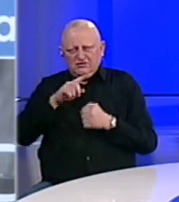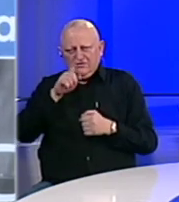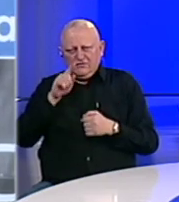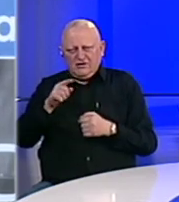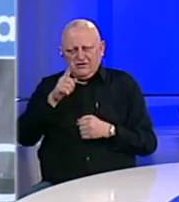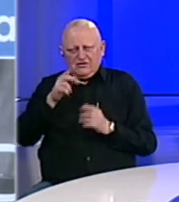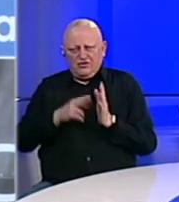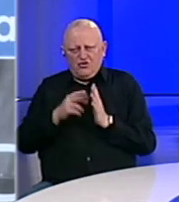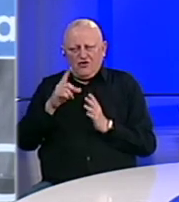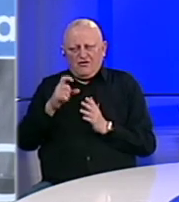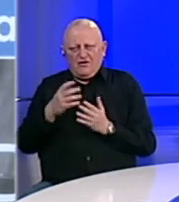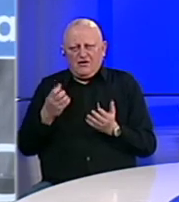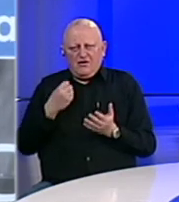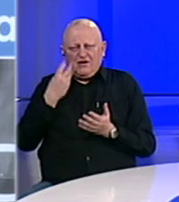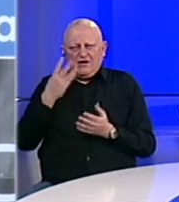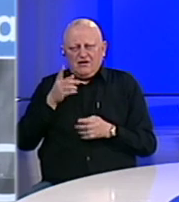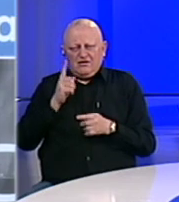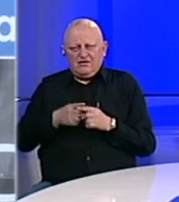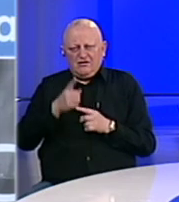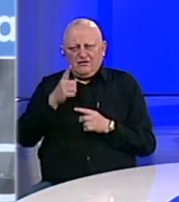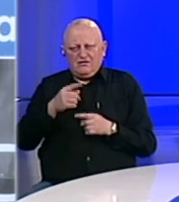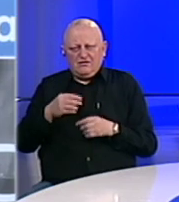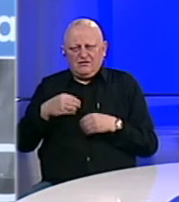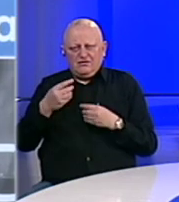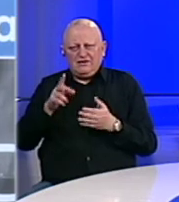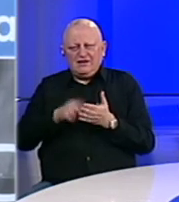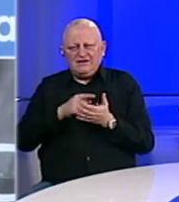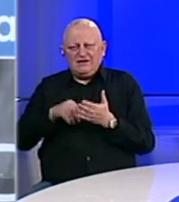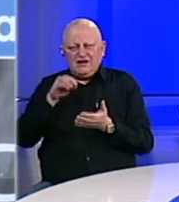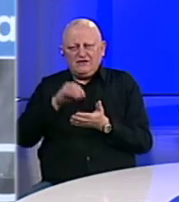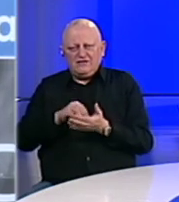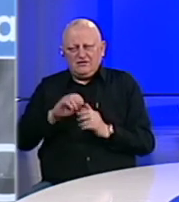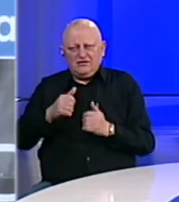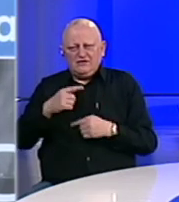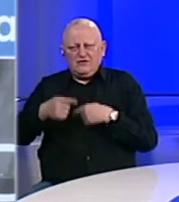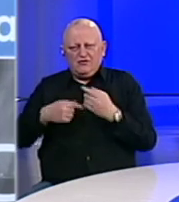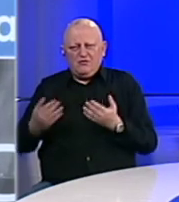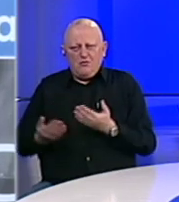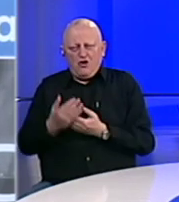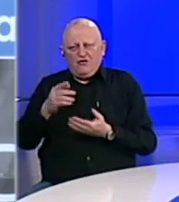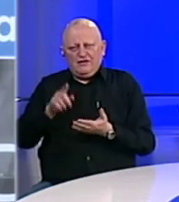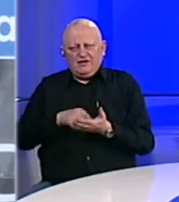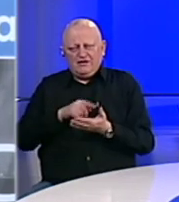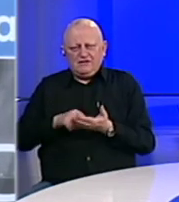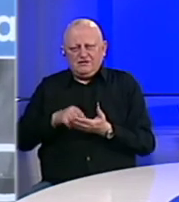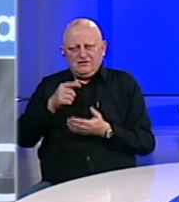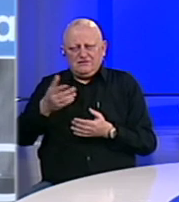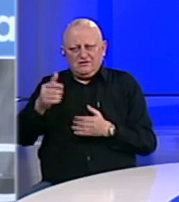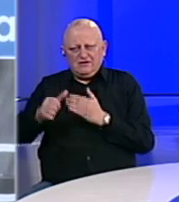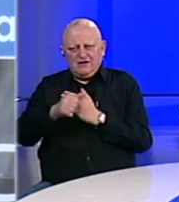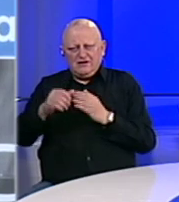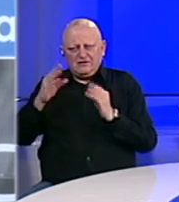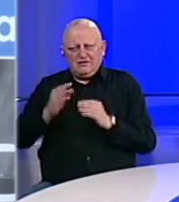pitanje za gospodina Novalića. Kada ste se tačno vi testirali, kojeg datuma? Da li ste umeđu vremenu ponovili test s obzirom da ste 11.